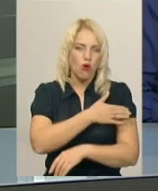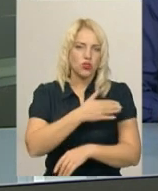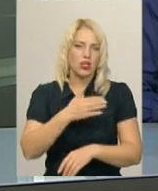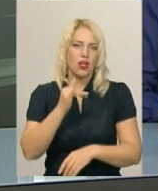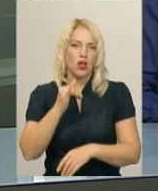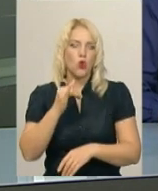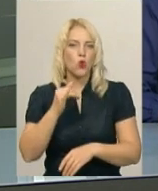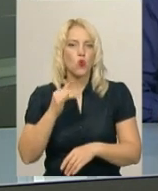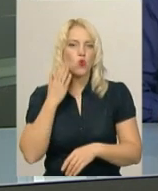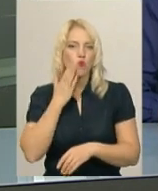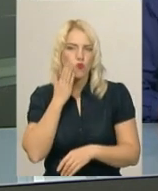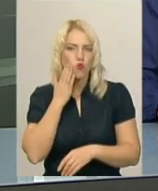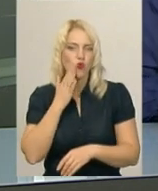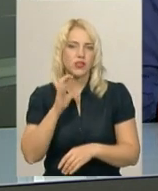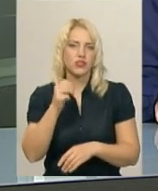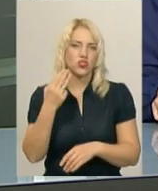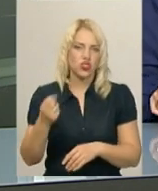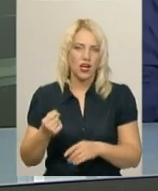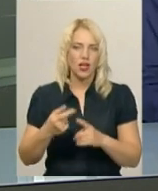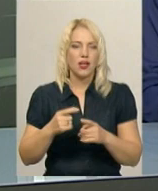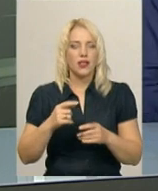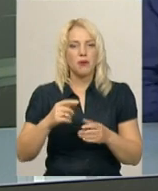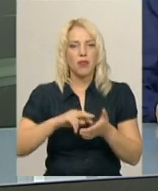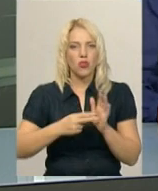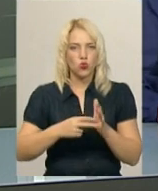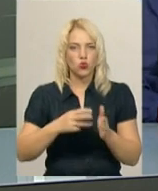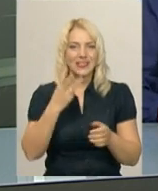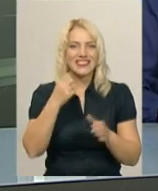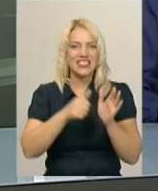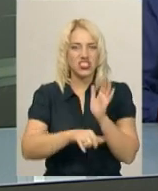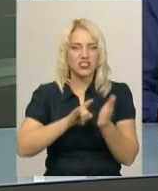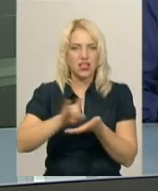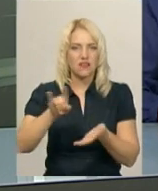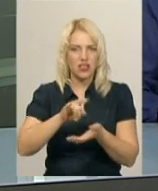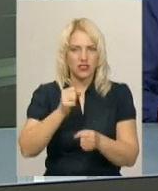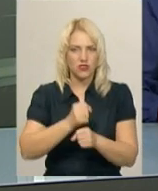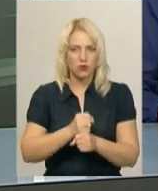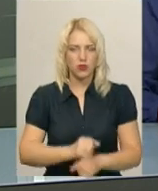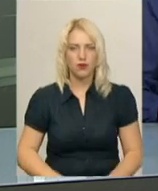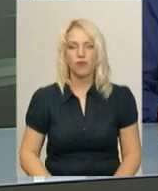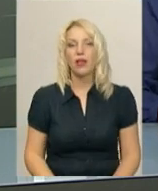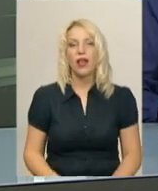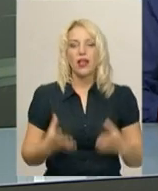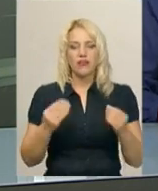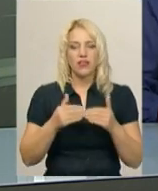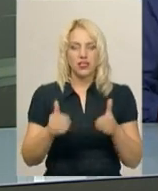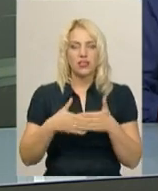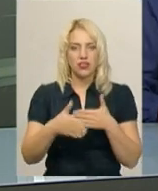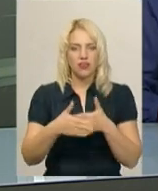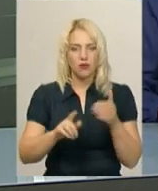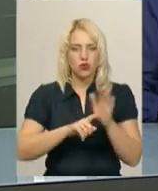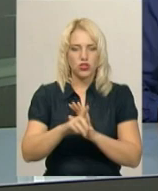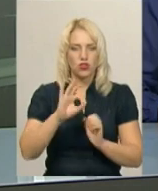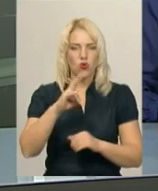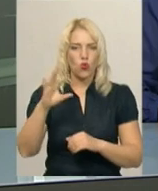Америки. Військові планують здійснити 350 вилітів. Дині відкритих дверей сьогодні розпочалися у Хмельницькому обласному